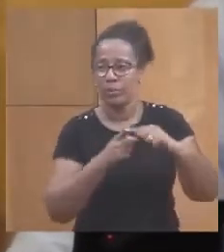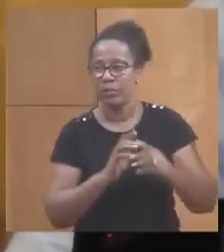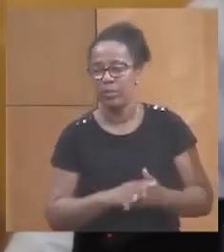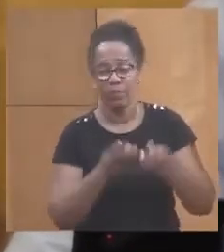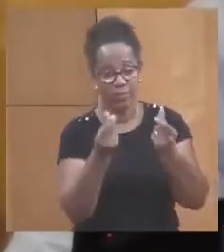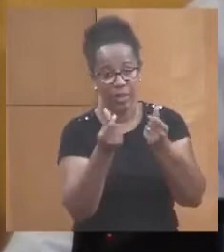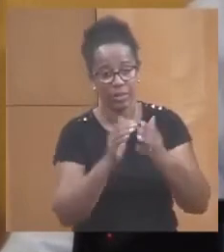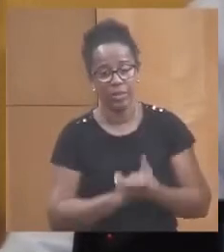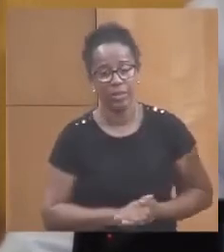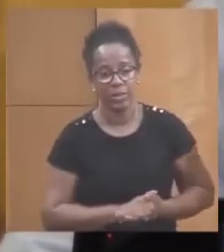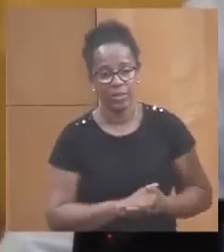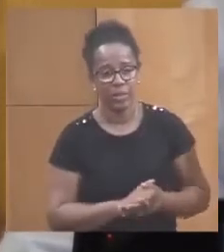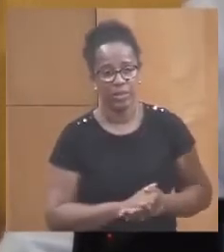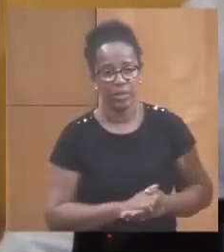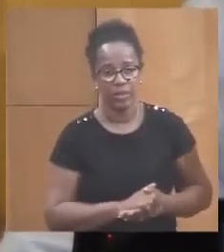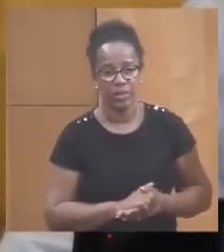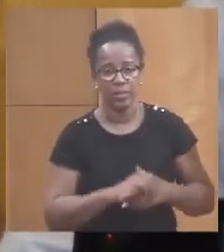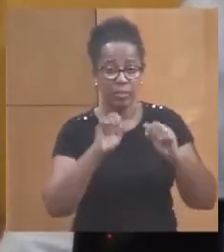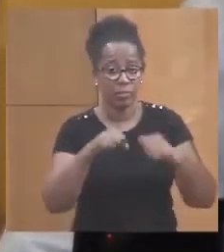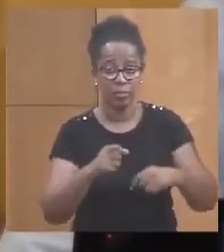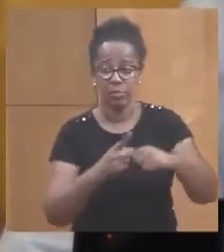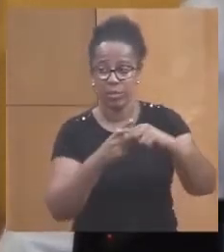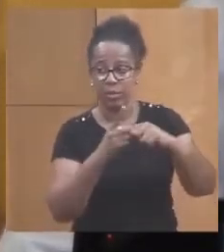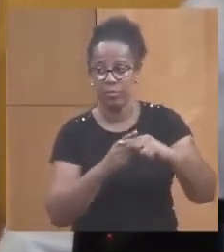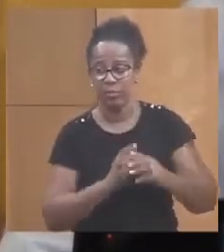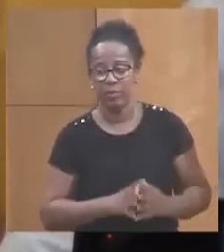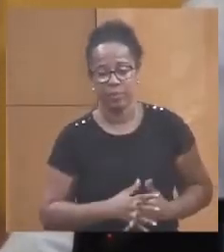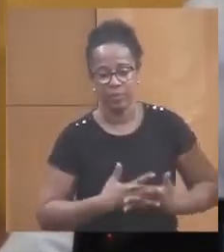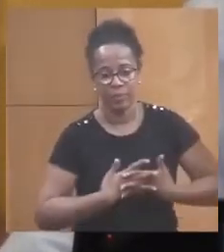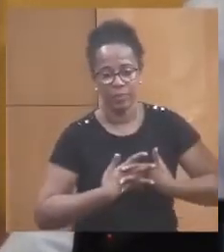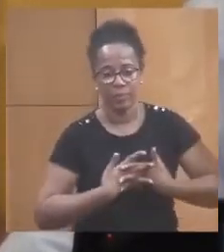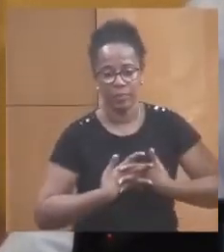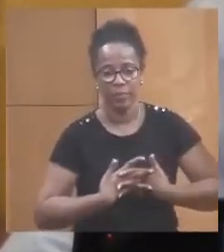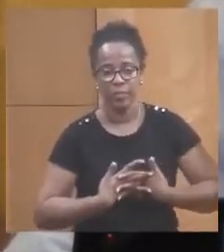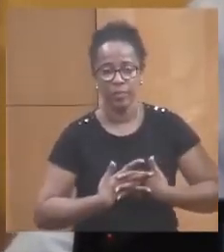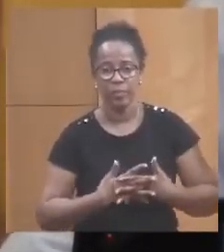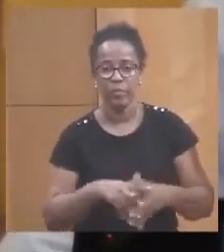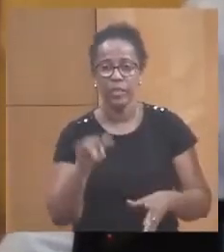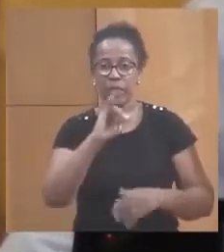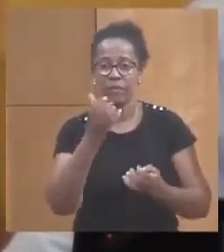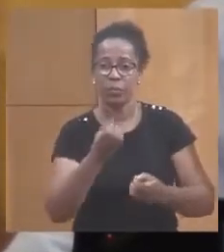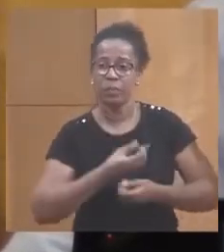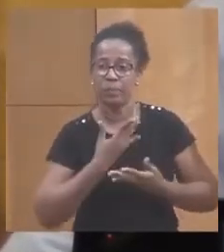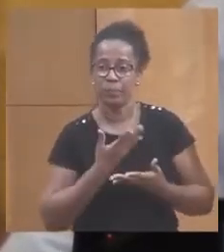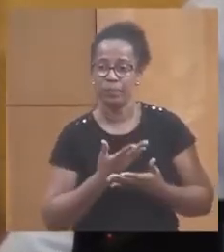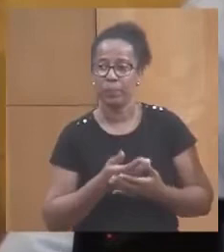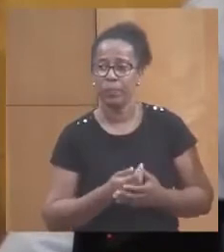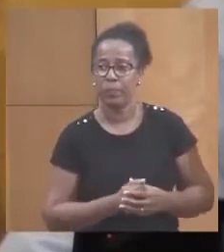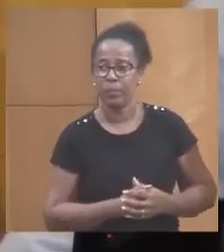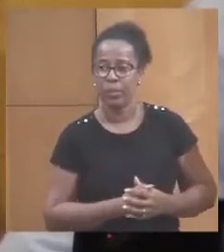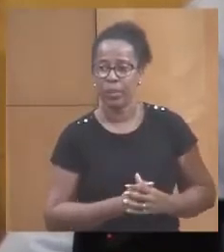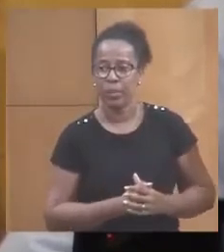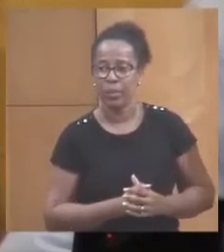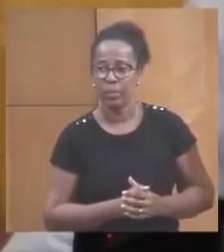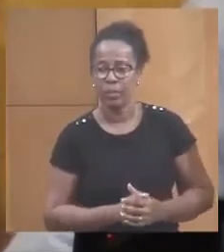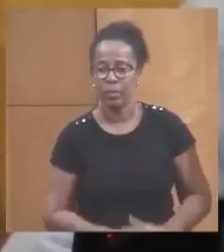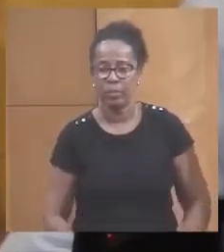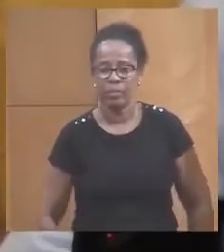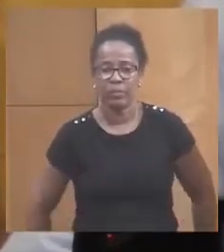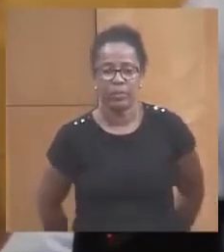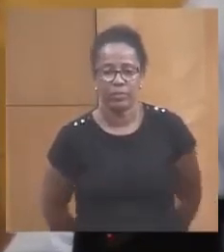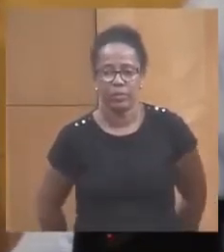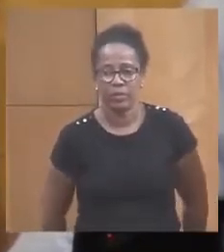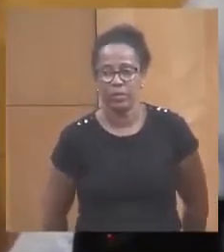finance, avis favorable aussi. Bon, qui demande la parole ? Par contre,'est l'encore. Collègue